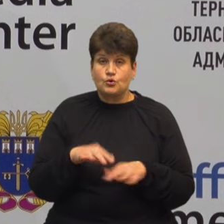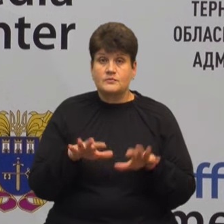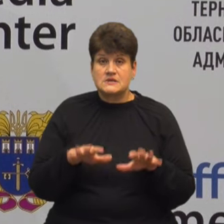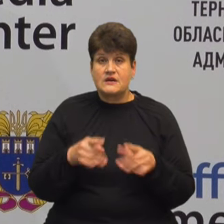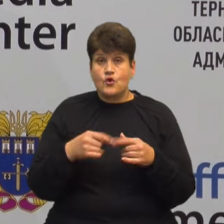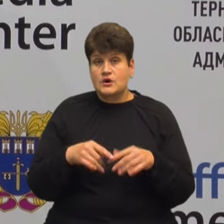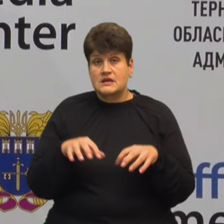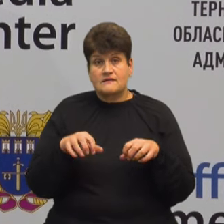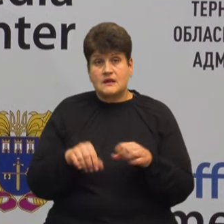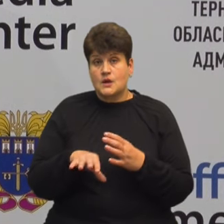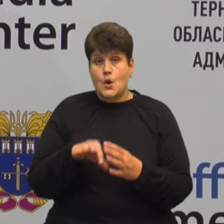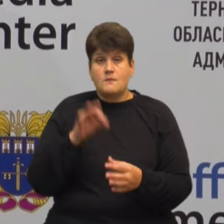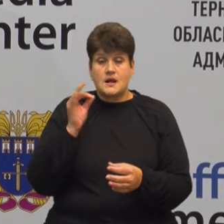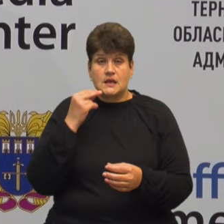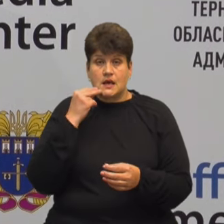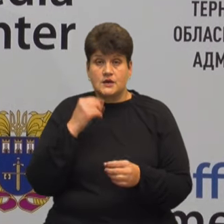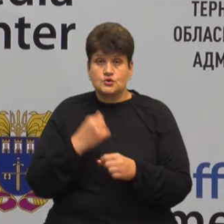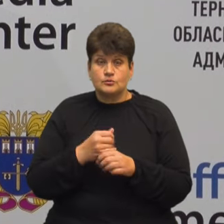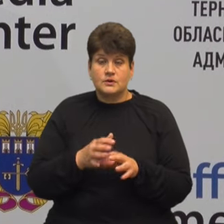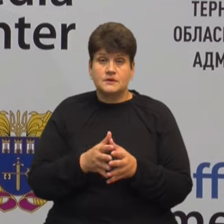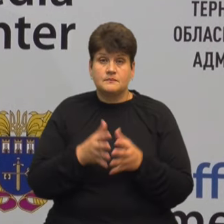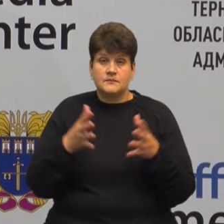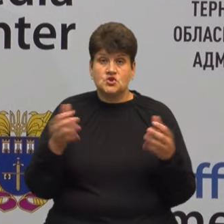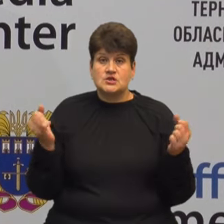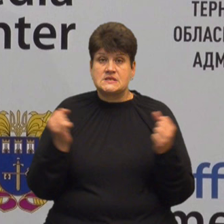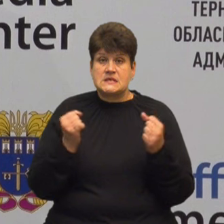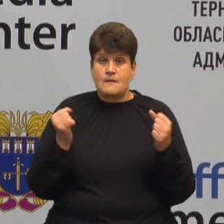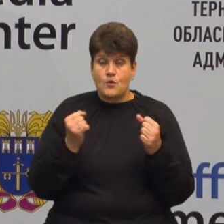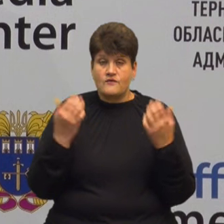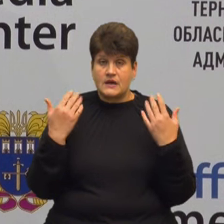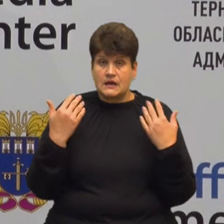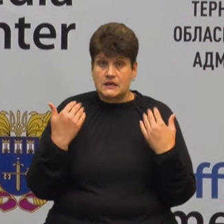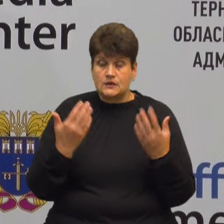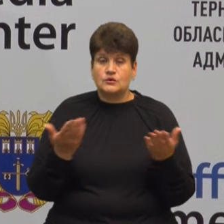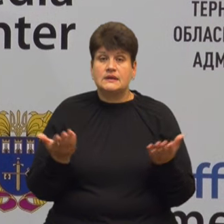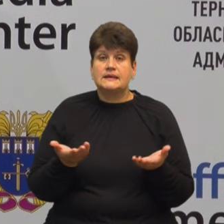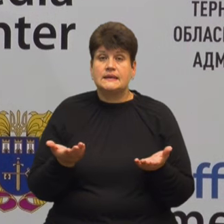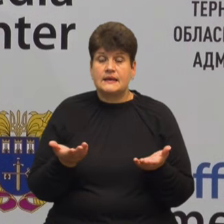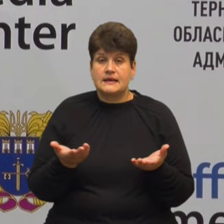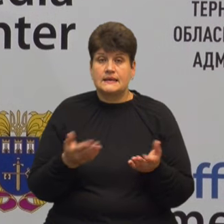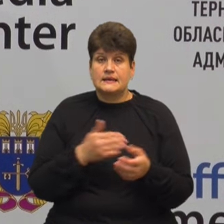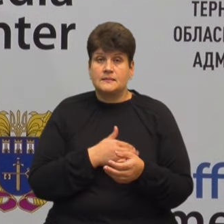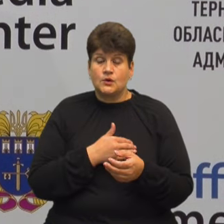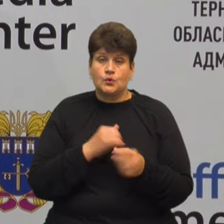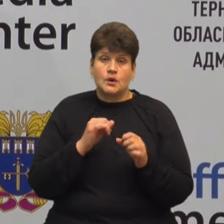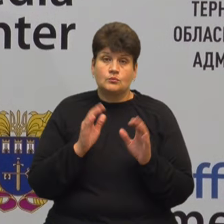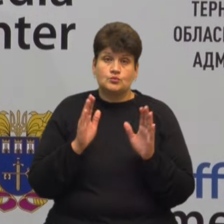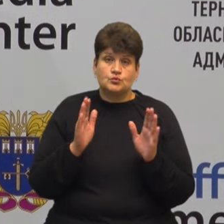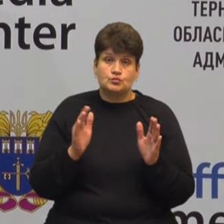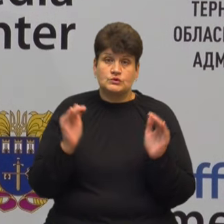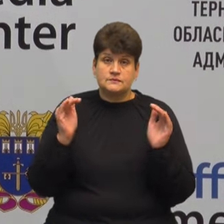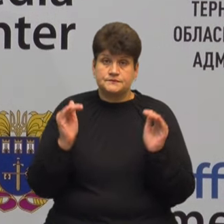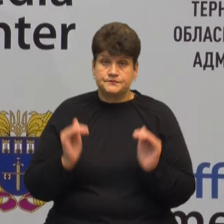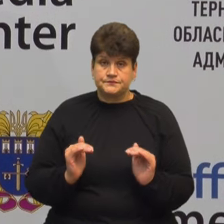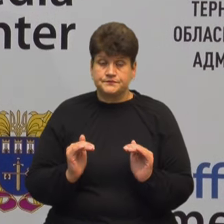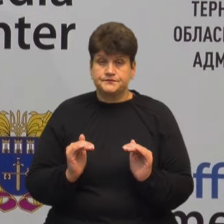влади десь обрали, що краще зробити довшими зимовими канікули Де температура може бути значно нижчою